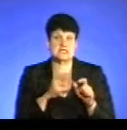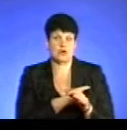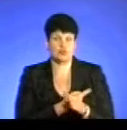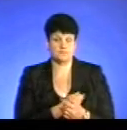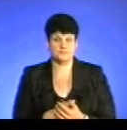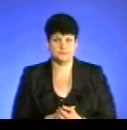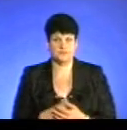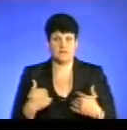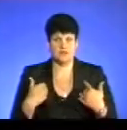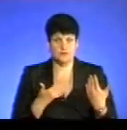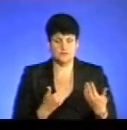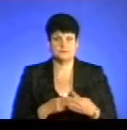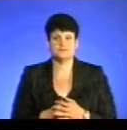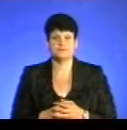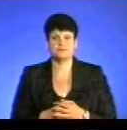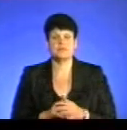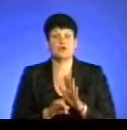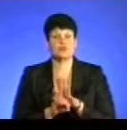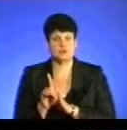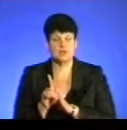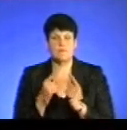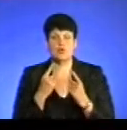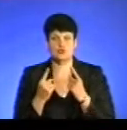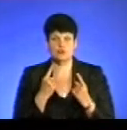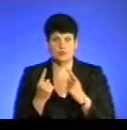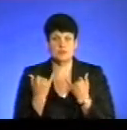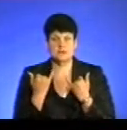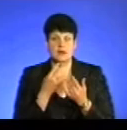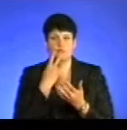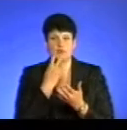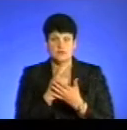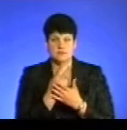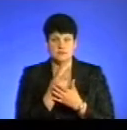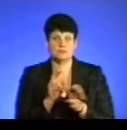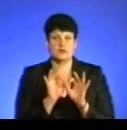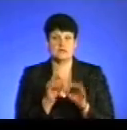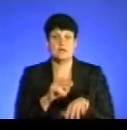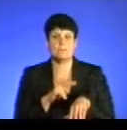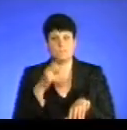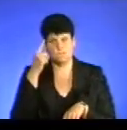вас. Доброго дня. Розпочнемо розмову за мить, а поки переглянемо коментар поліції.